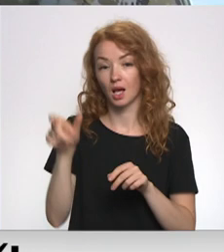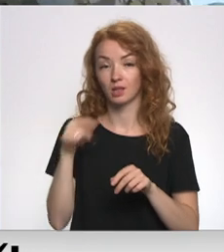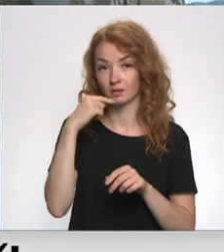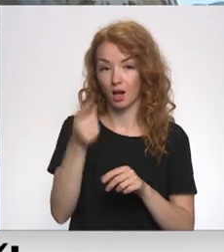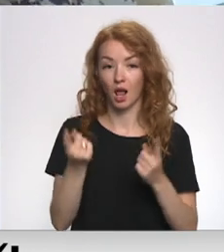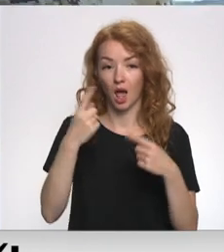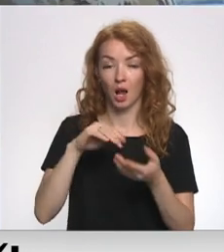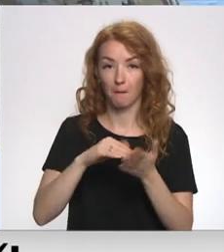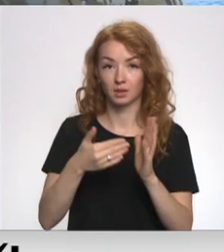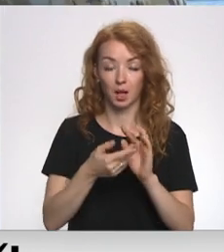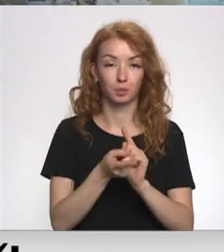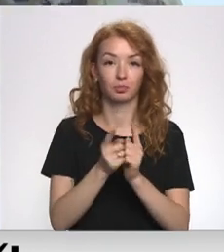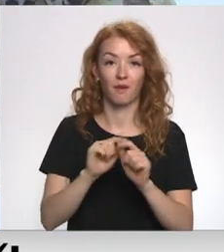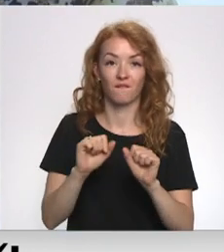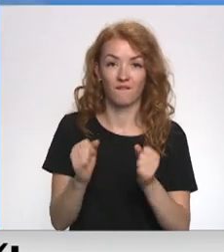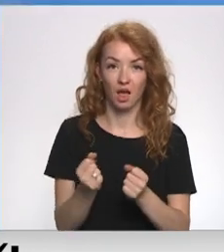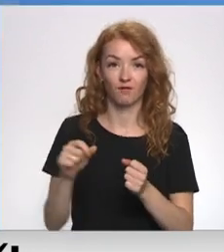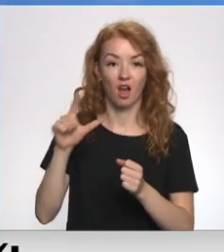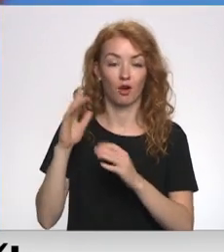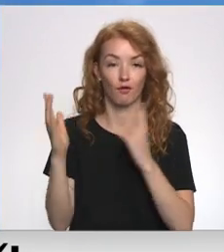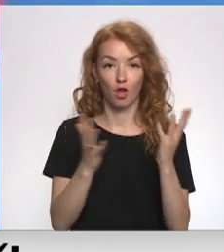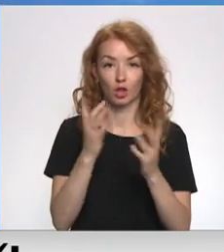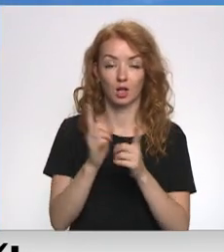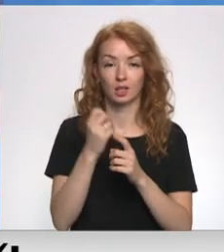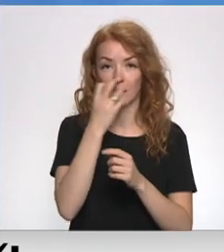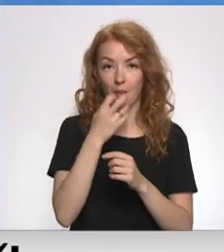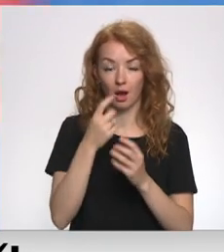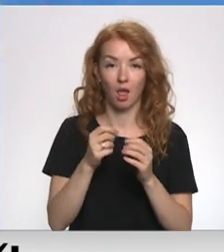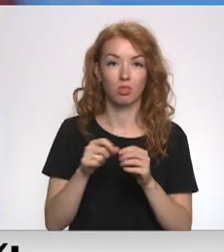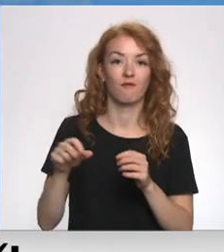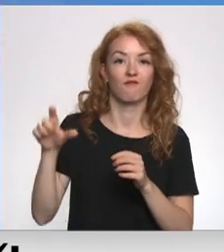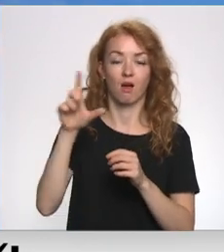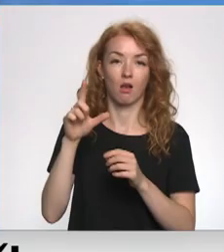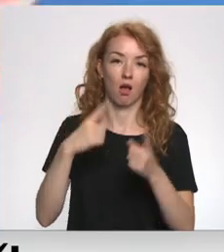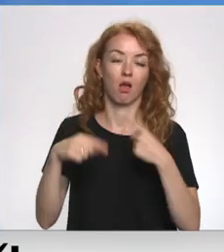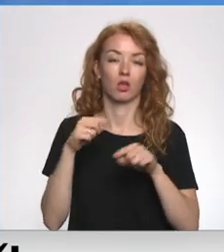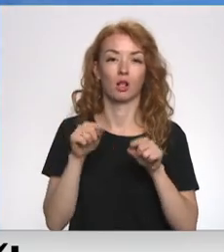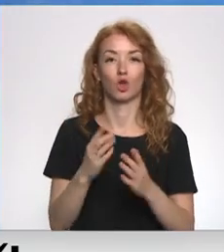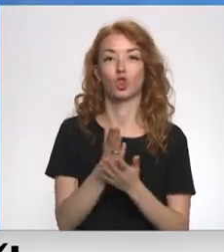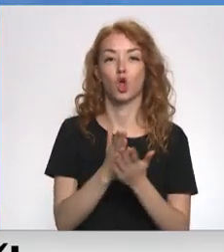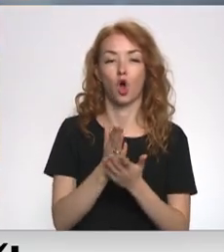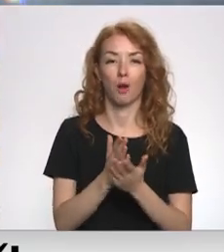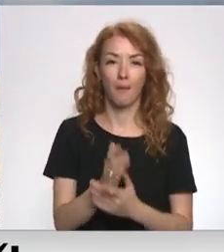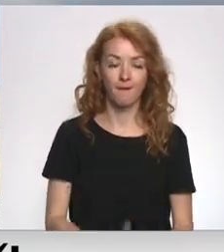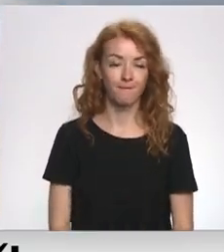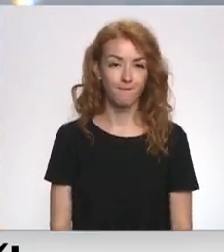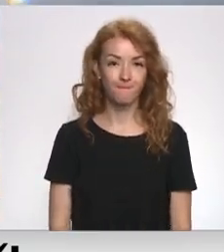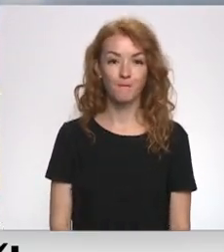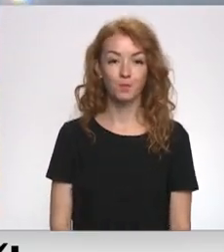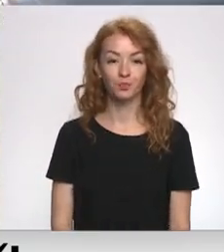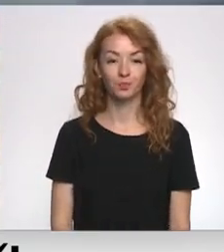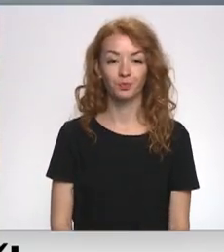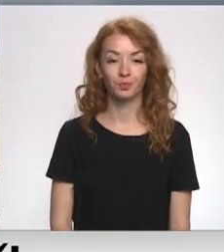laikapstākļiem kļūstot vēsākiem un vējainākiem, arī skābekļa daudzums ūdenī atgriezīsies normas robežās. Ausmas, Prukta